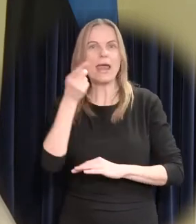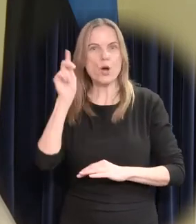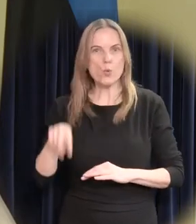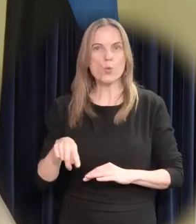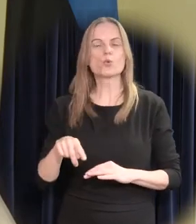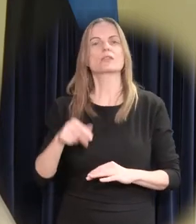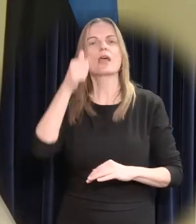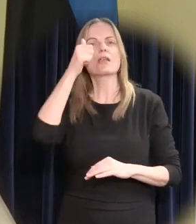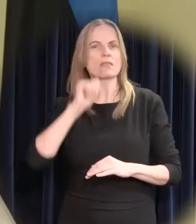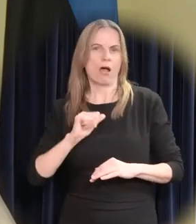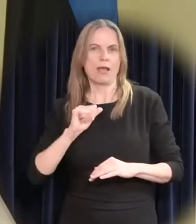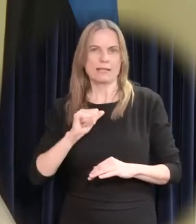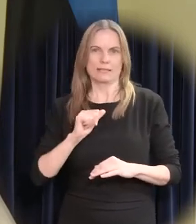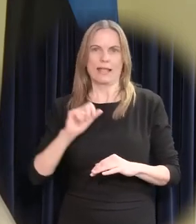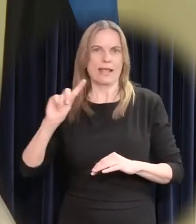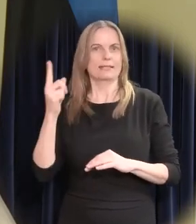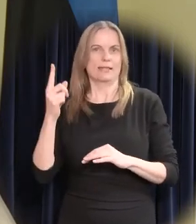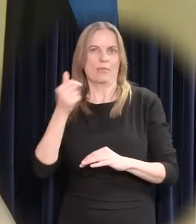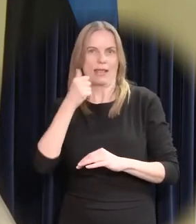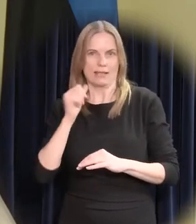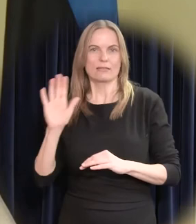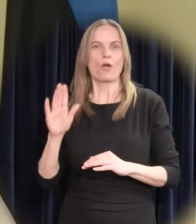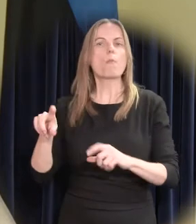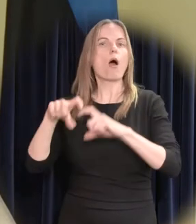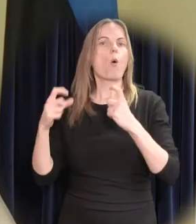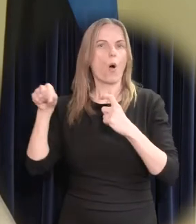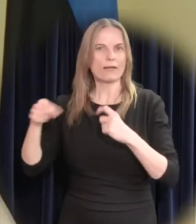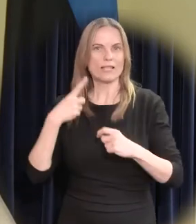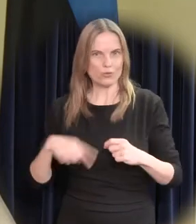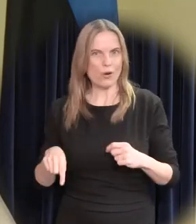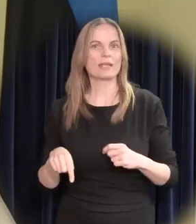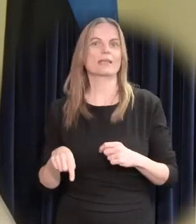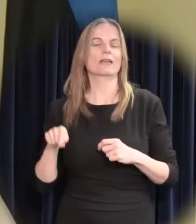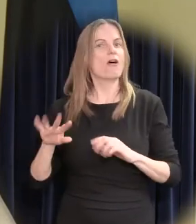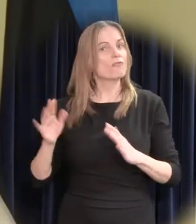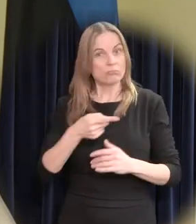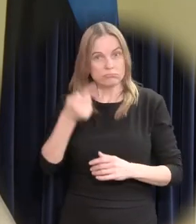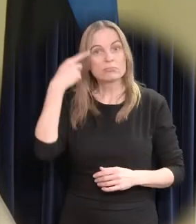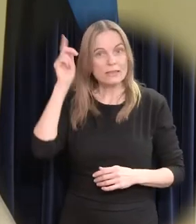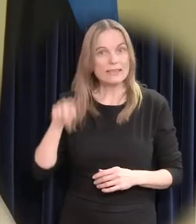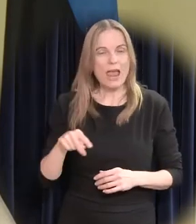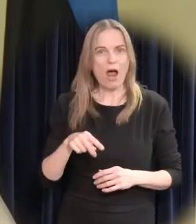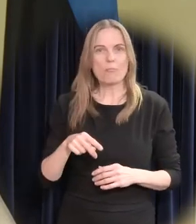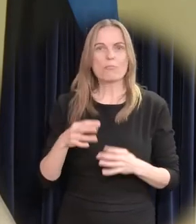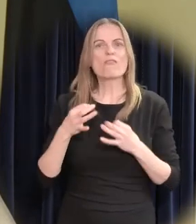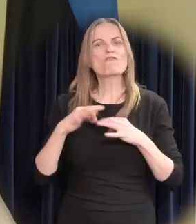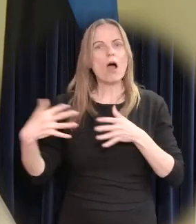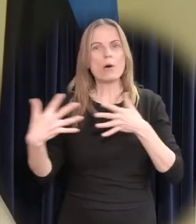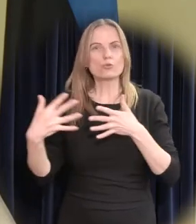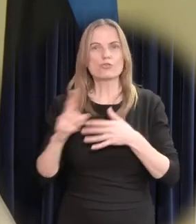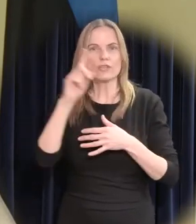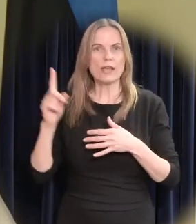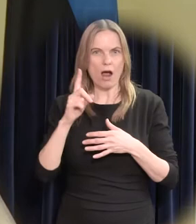vastu Eesti iseseisvust toetava avalduse. Või kas me teame seda, et vabadussõjas tulid eestlastele aladstajadena